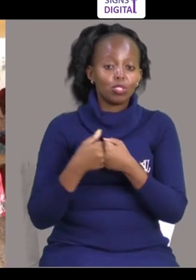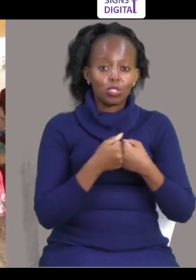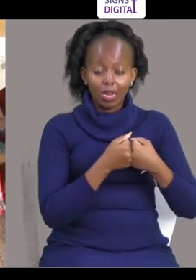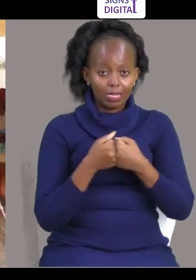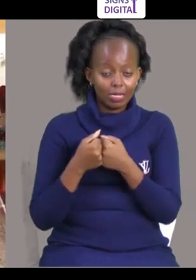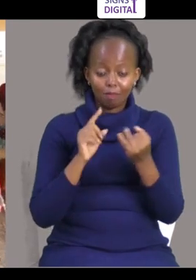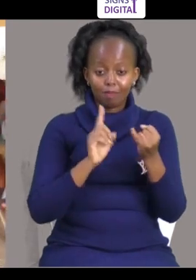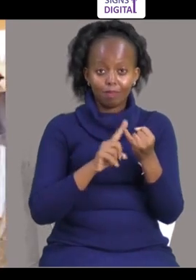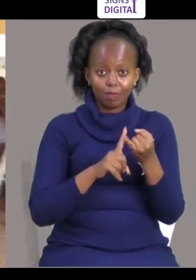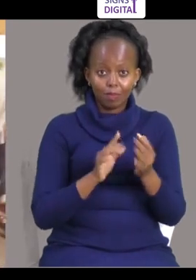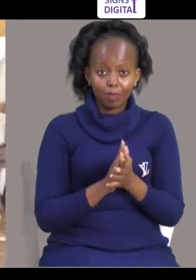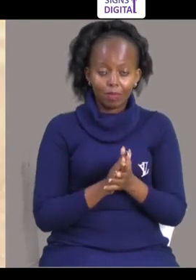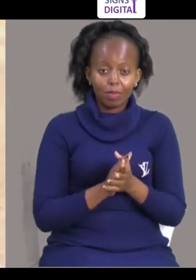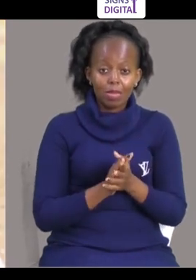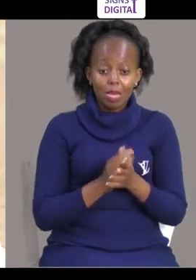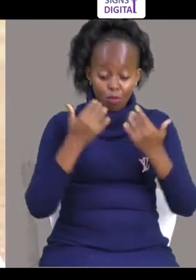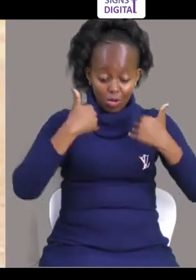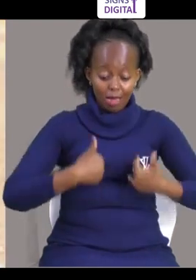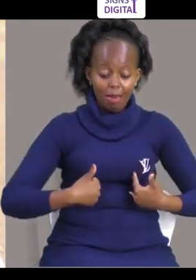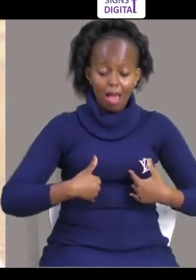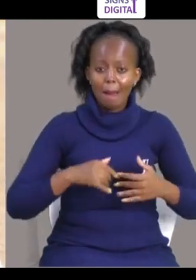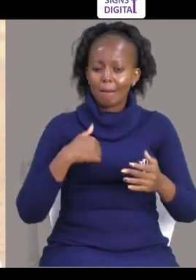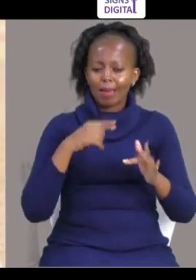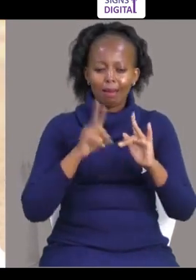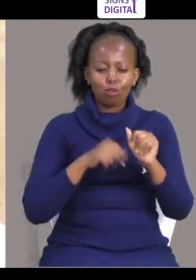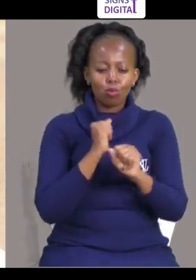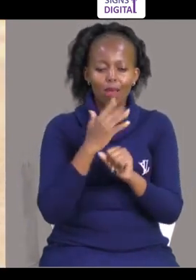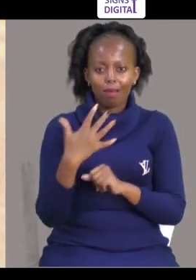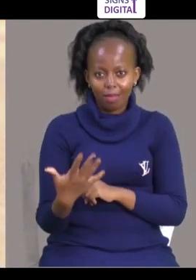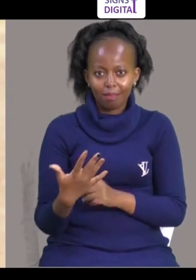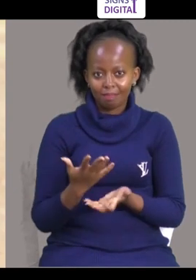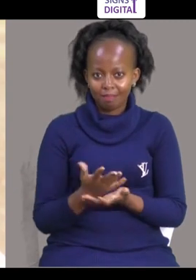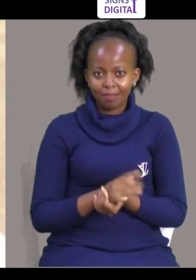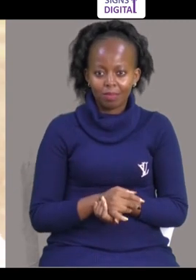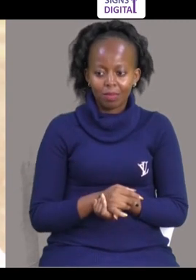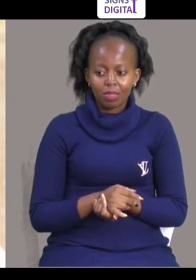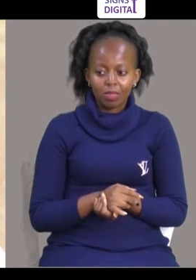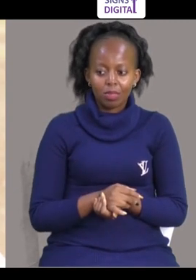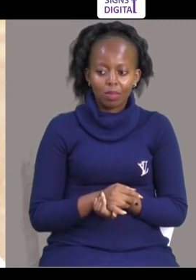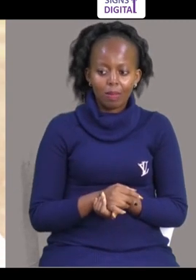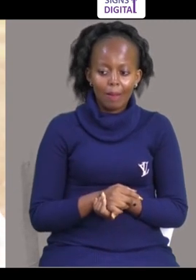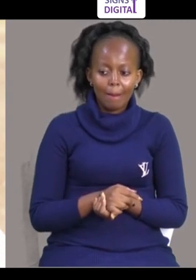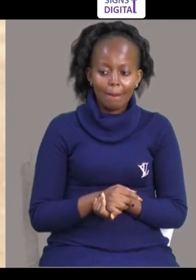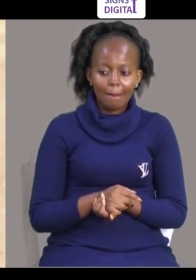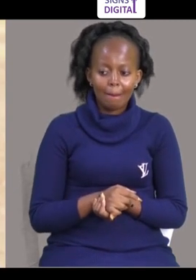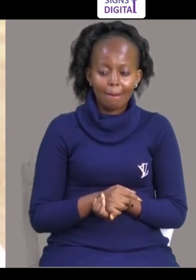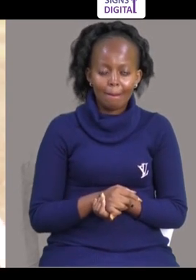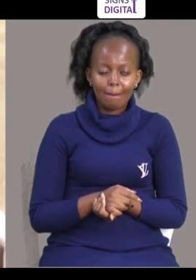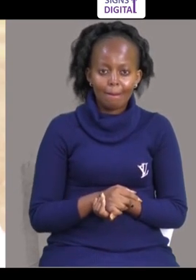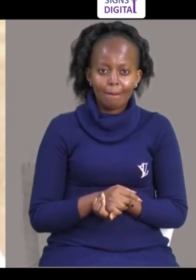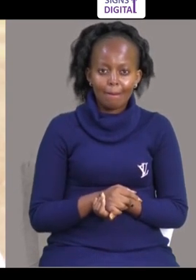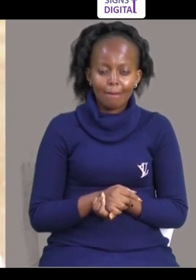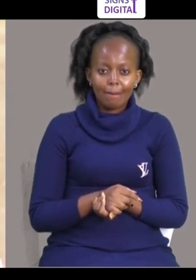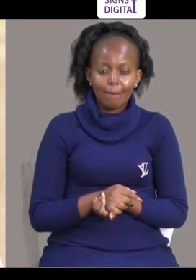Kwa wale Kitu ya kwanza kituwa namuna hiyo sijiwezi Mkitu anatembea na lia njaa